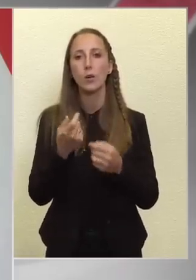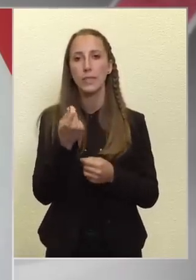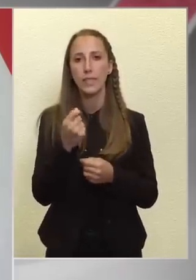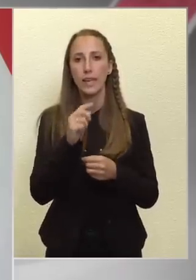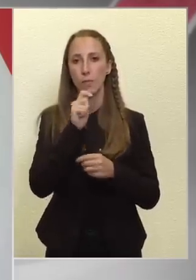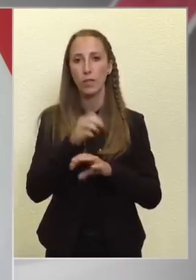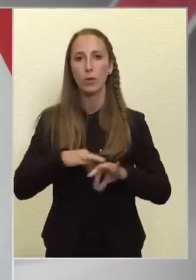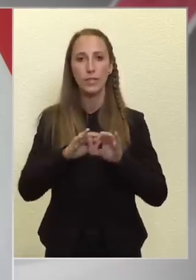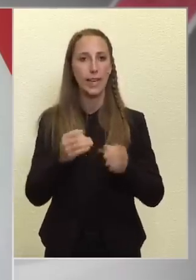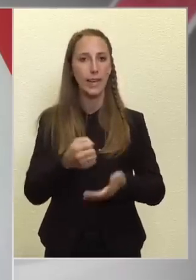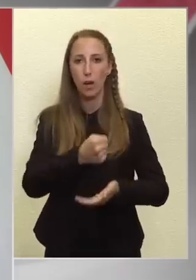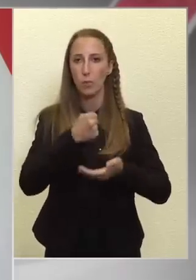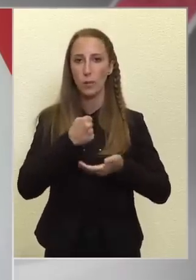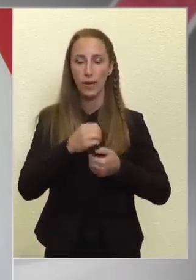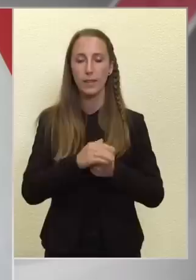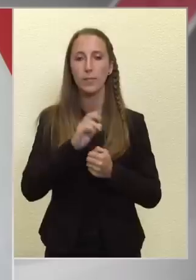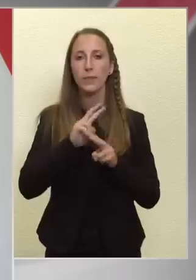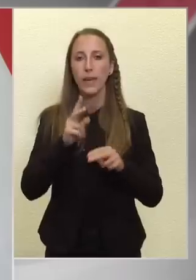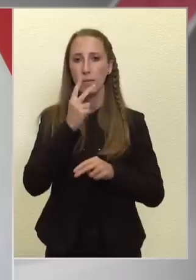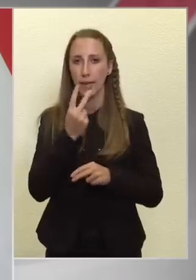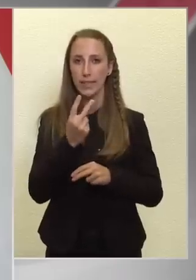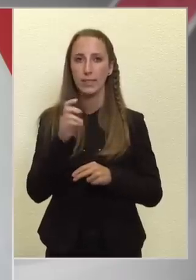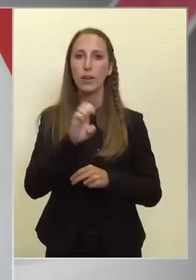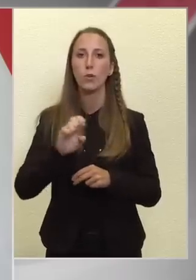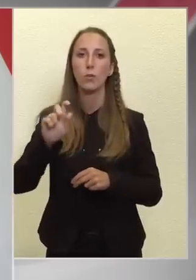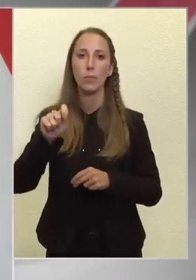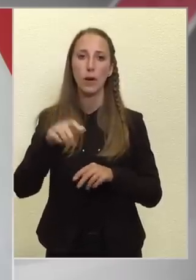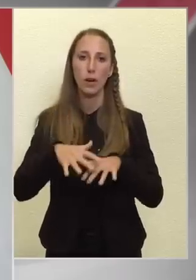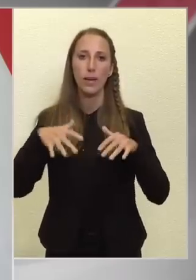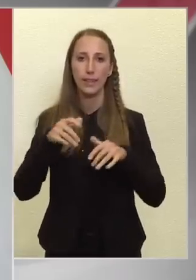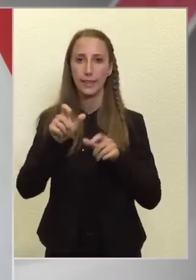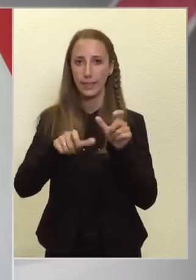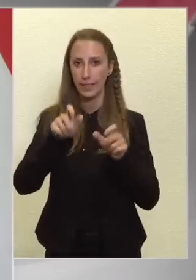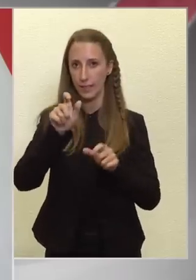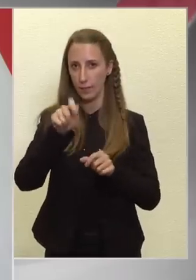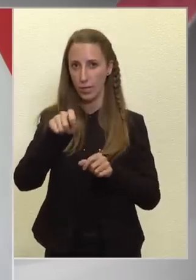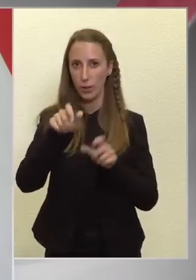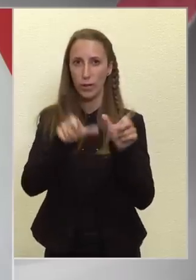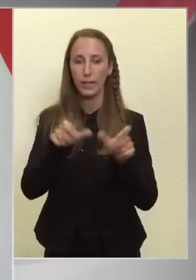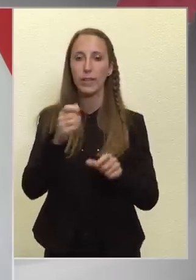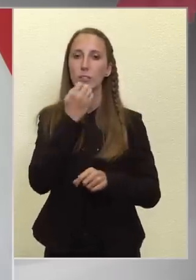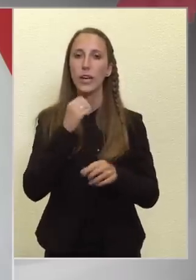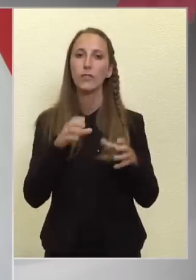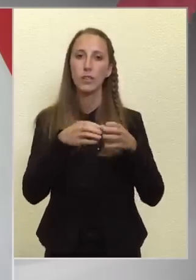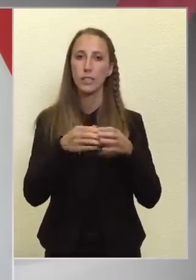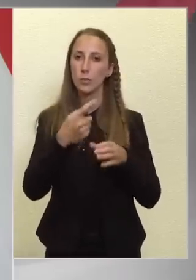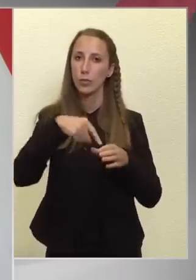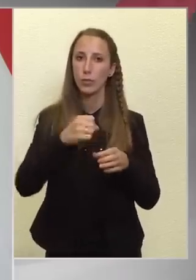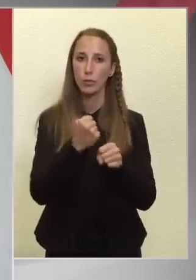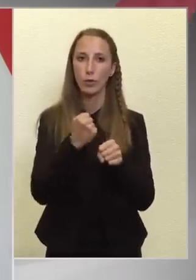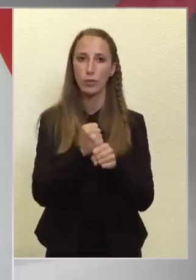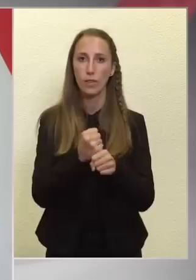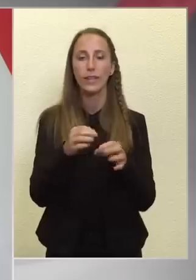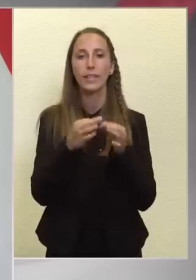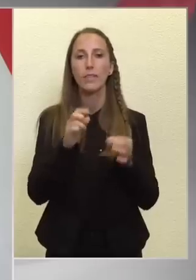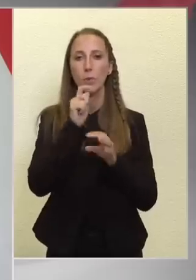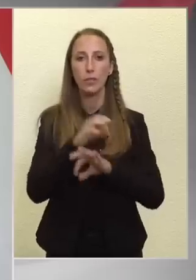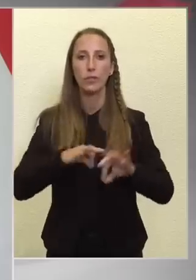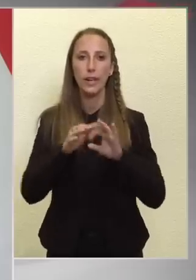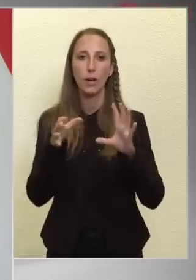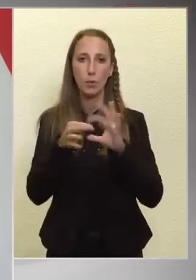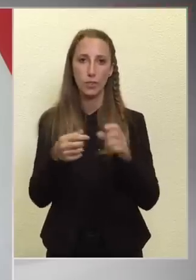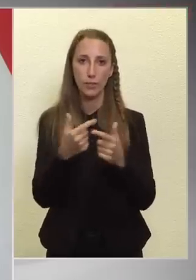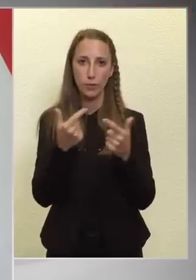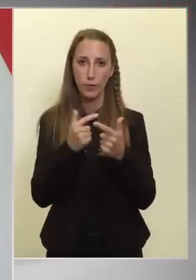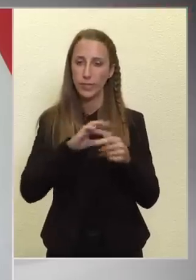Magyarország ne kapja meg. Az európai parlamenti képviselőinket, a saját frakciójukban ők dolgoznak. Nyilván Magyarországgal kapcsolatos információkat